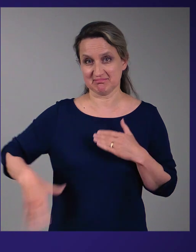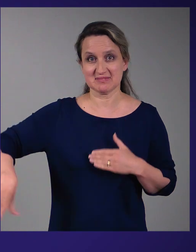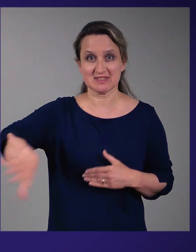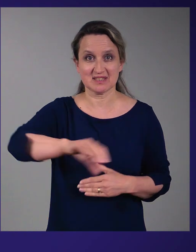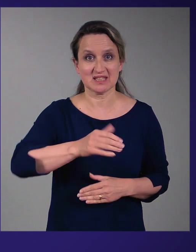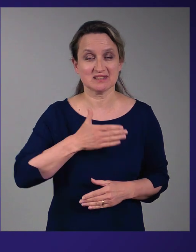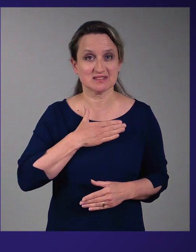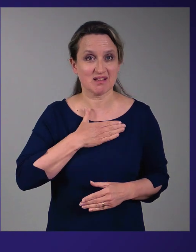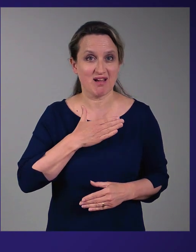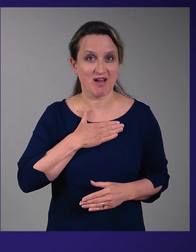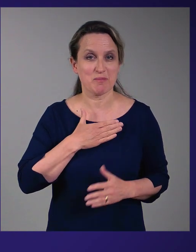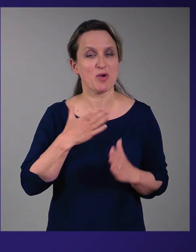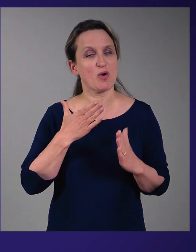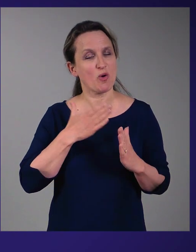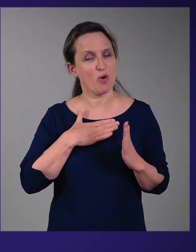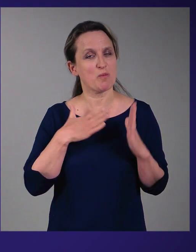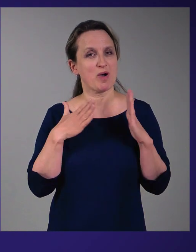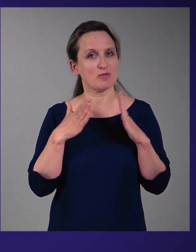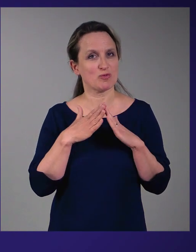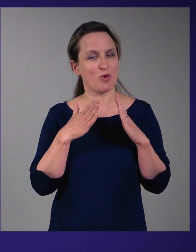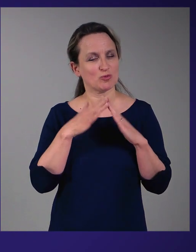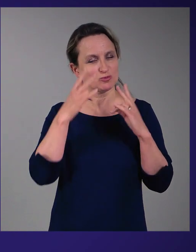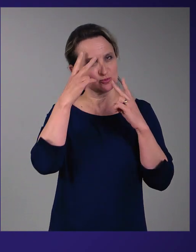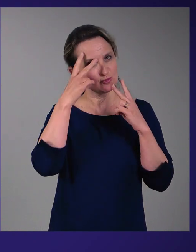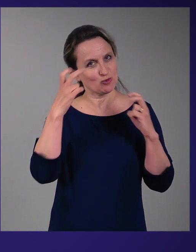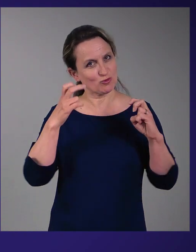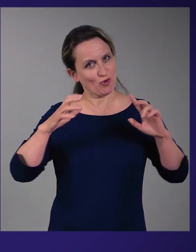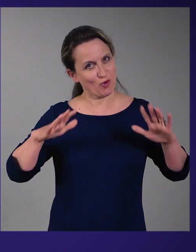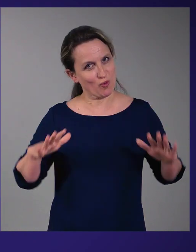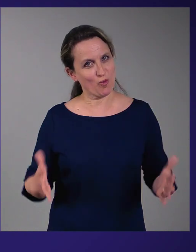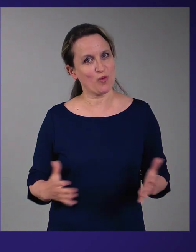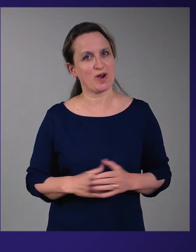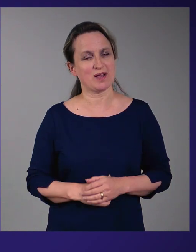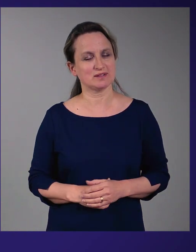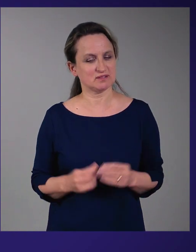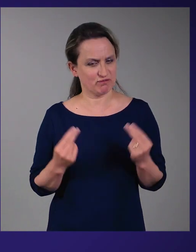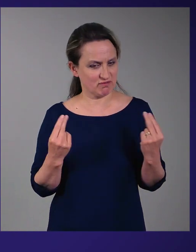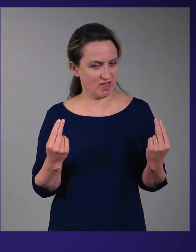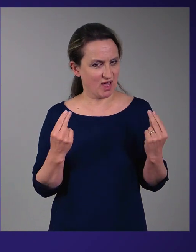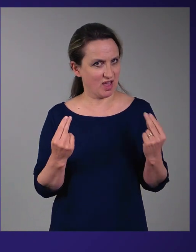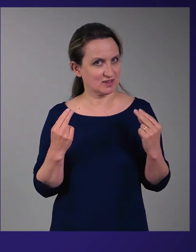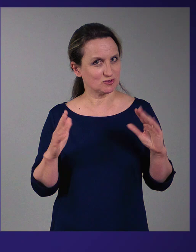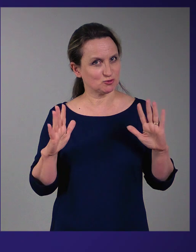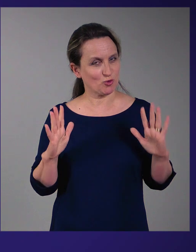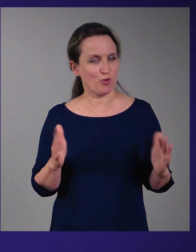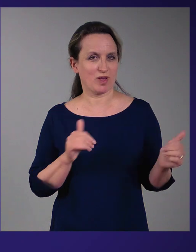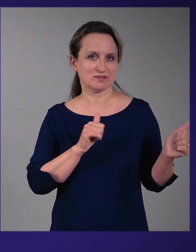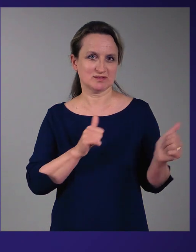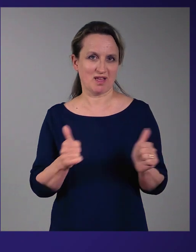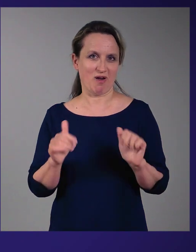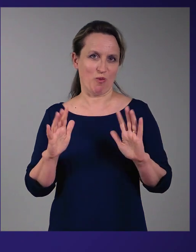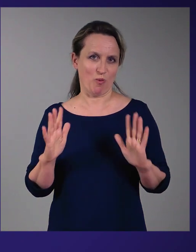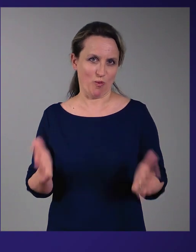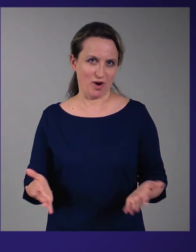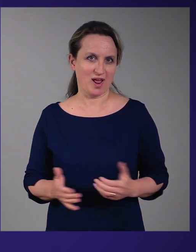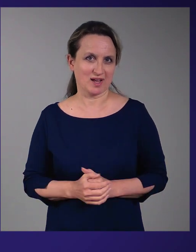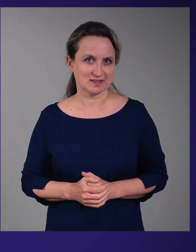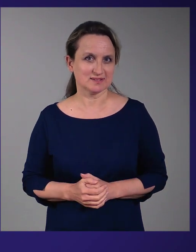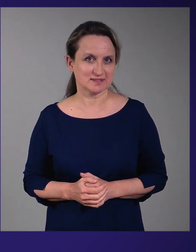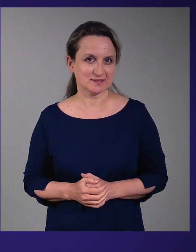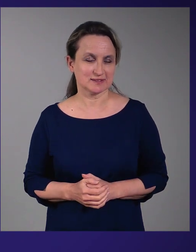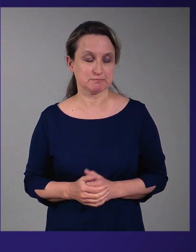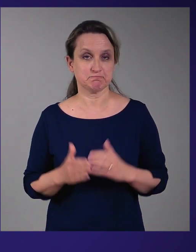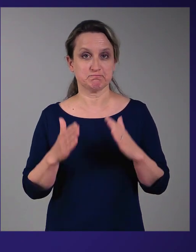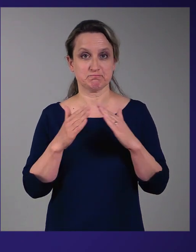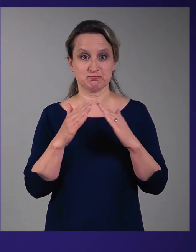Me tahame, et meie kodus oleks meile turvaline, väärikas ja hea. Ja